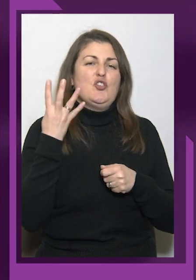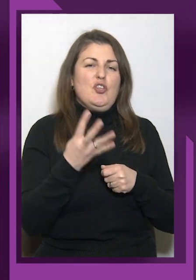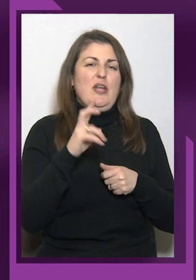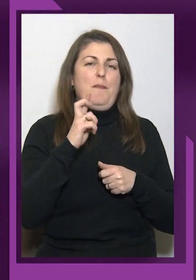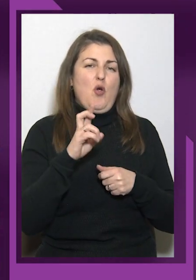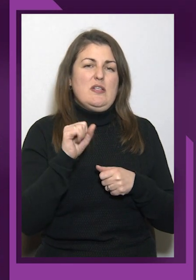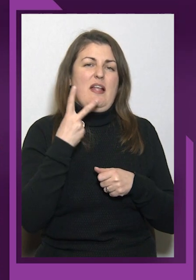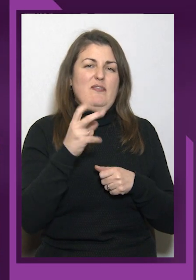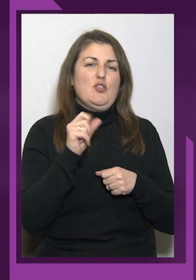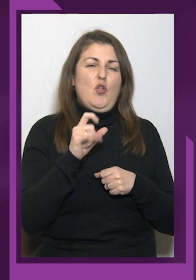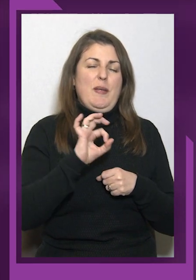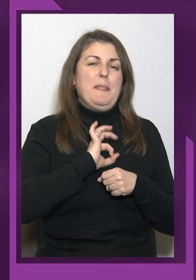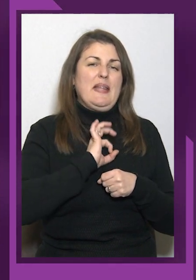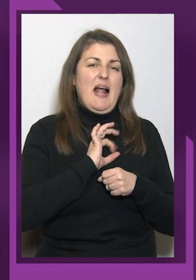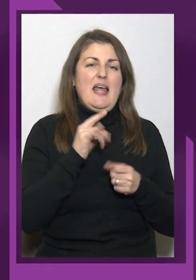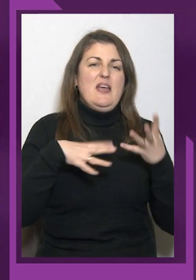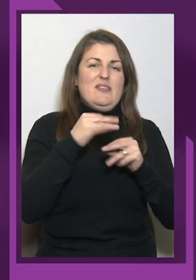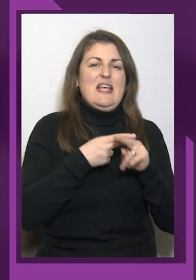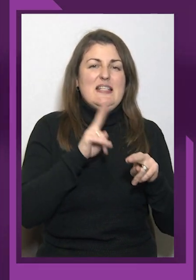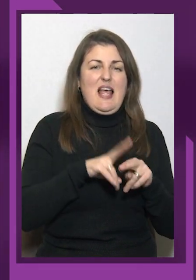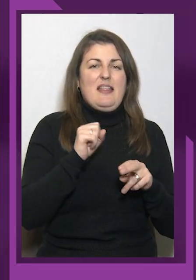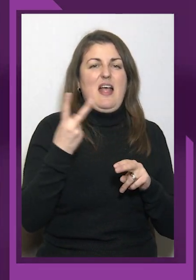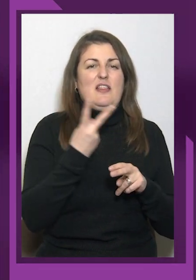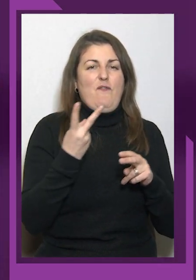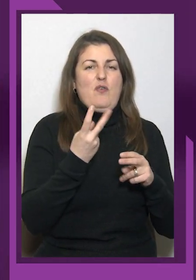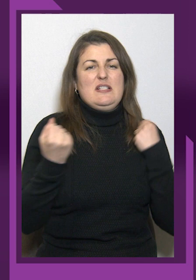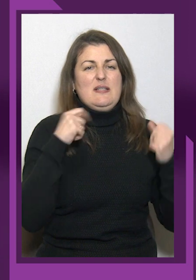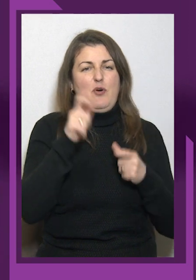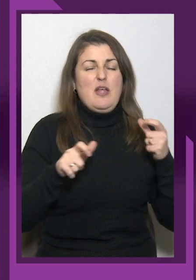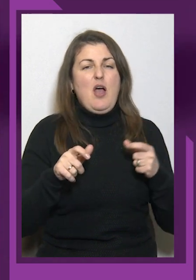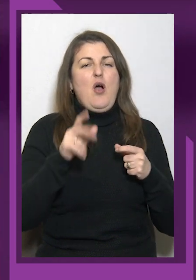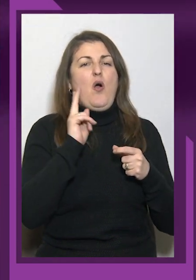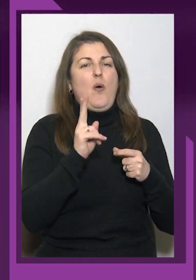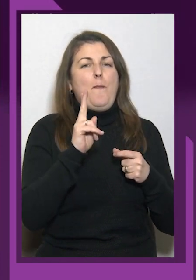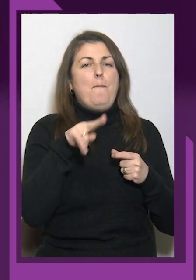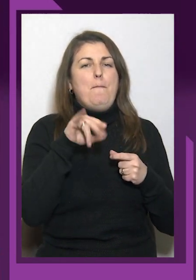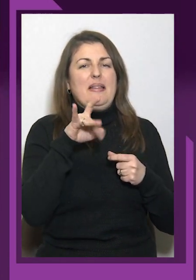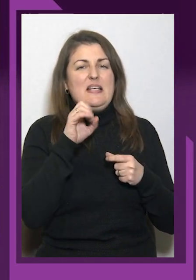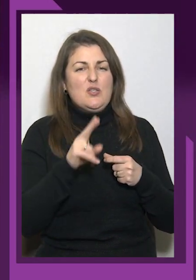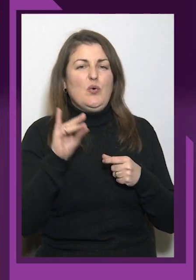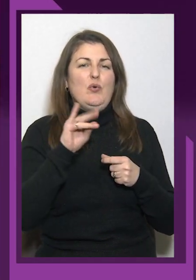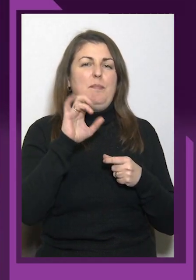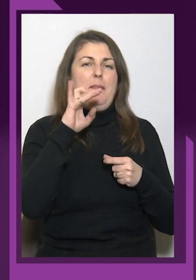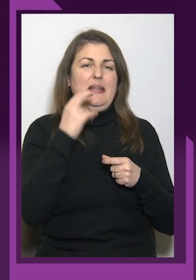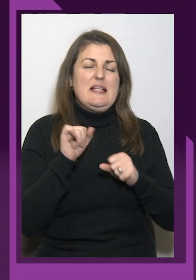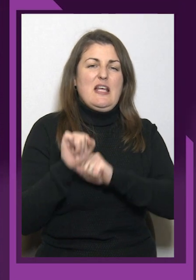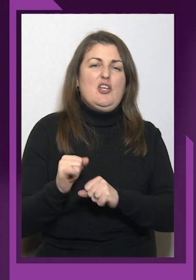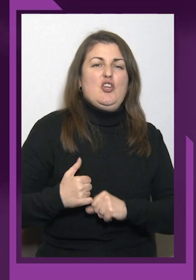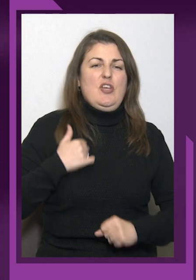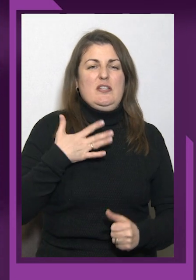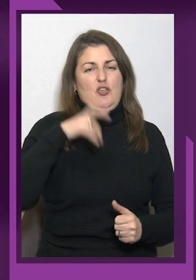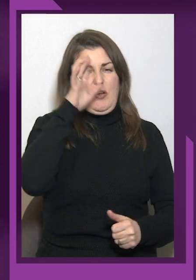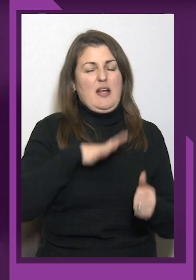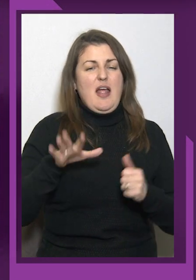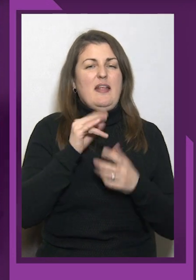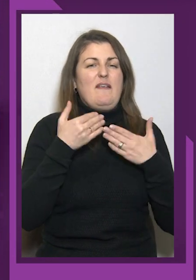спортсменів. Костянтин Панасюк та Юрій Бабинець захищали честь нашої країни на відкритому Чемпіонаті Європи. Розпочав